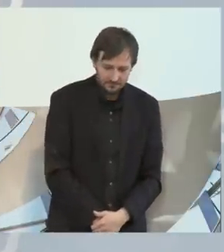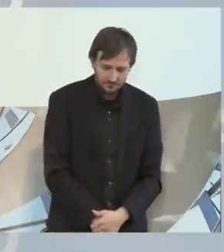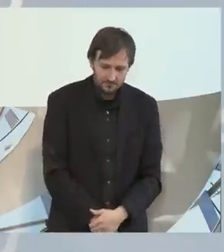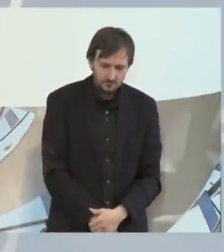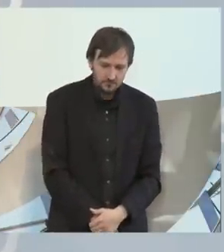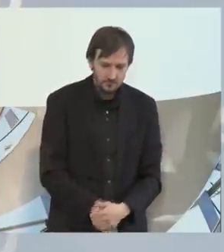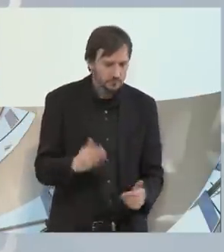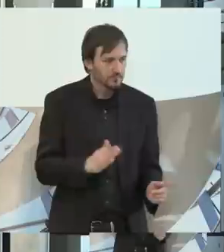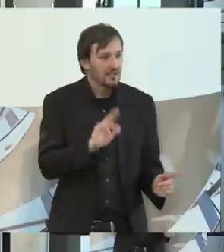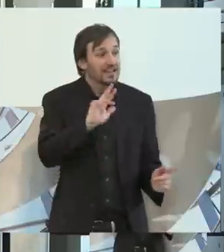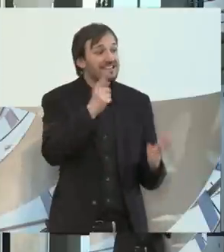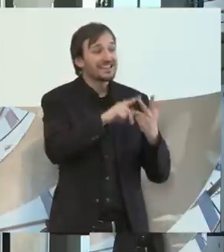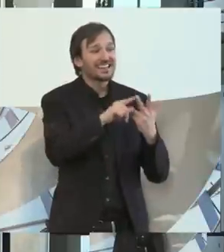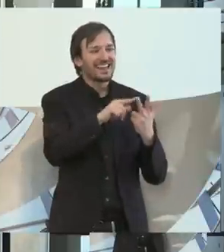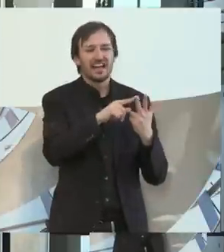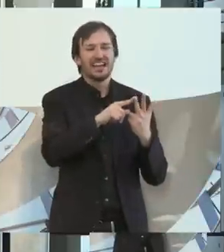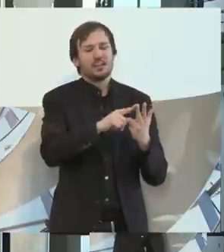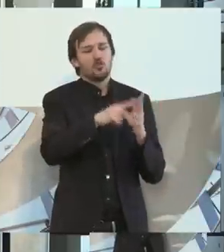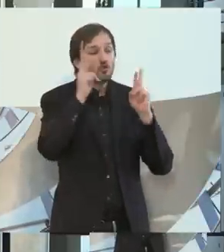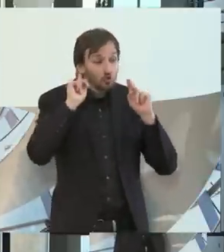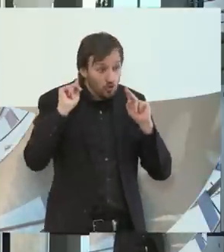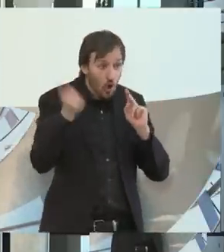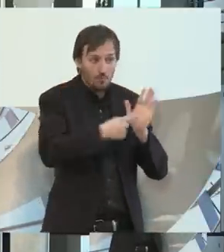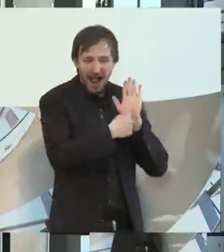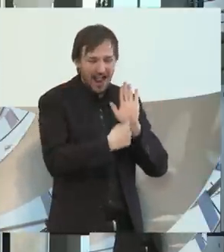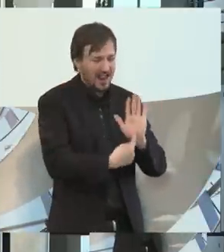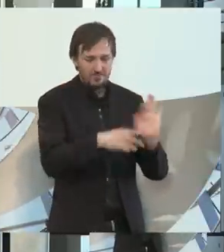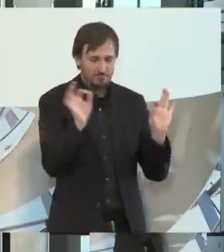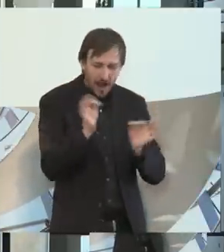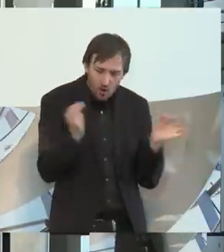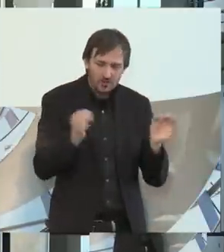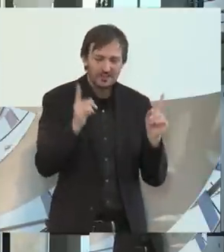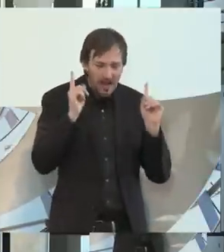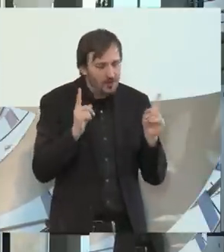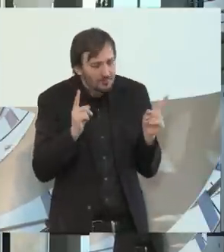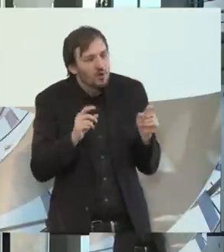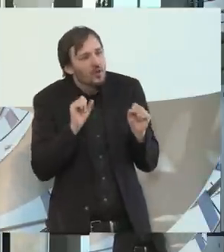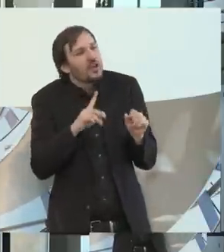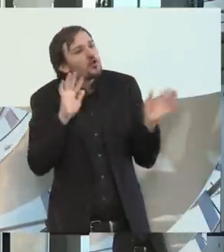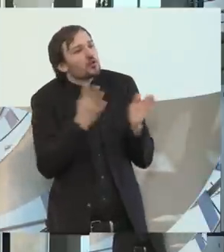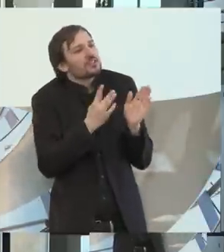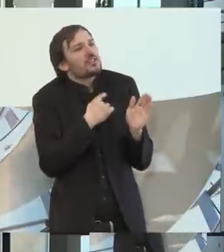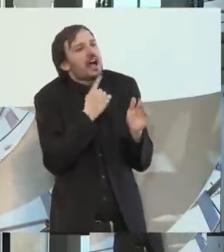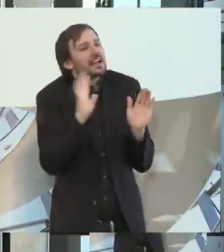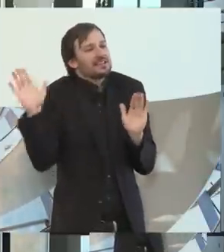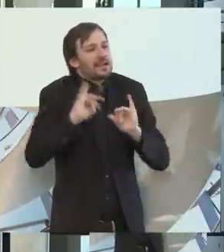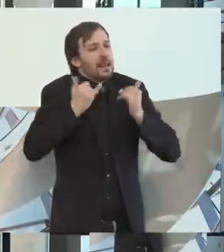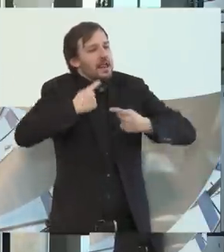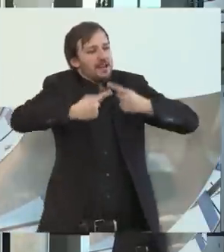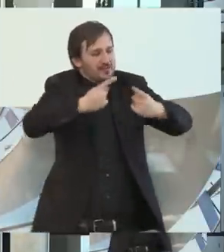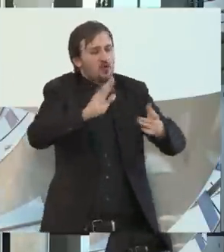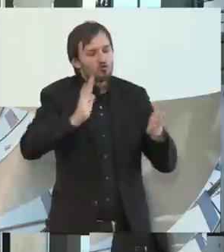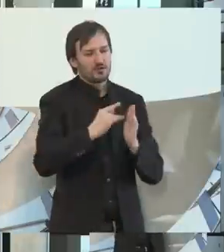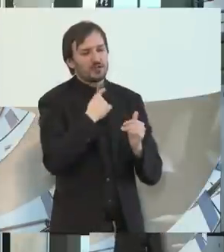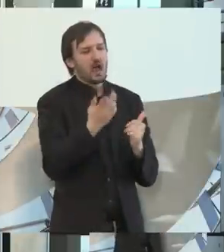So, meinen dritten Gast, den muss ich in diesem Rahmen eigentlich gar nicht mehr vorstellen, aber ich werde Ihnen trotzdem einige biografische Eckdaten kurz in Erinnerung